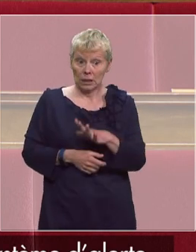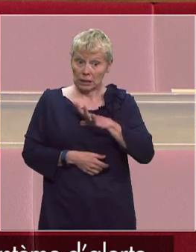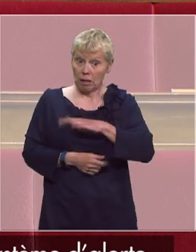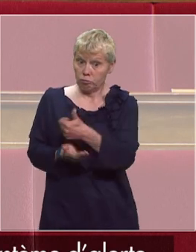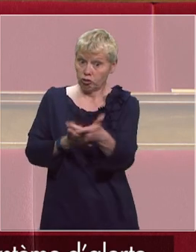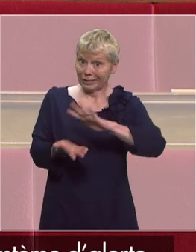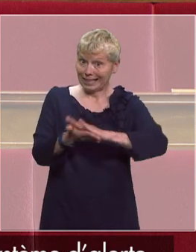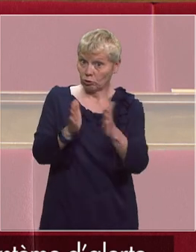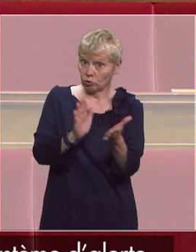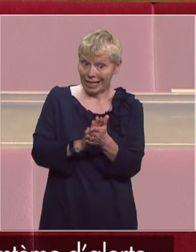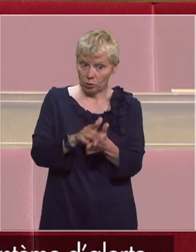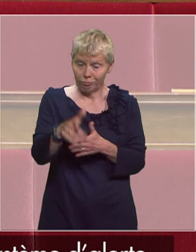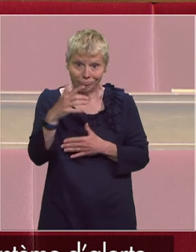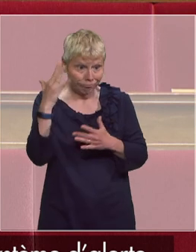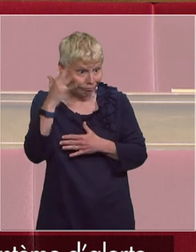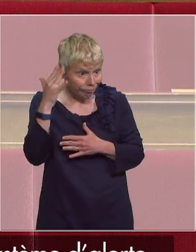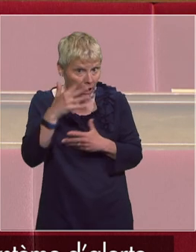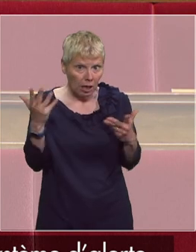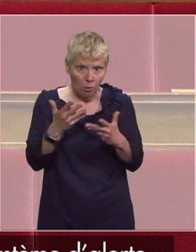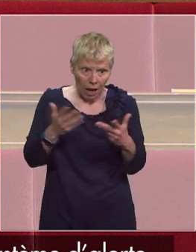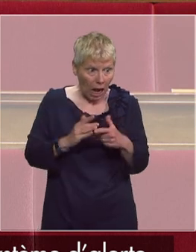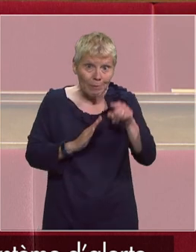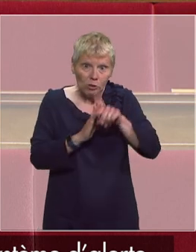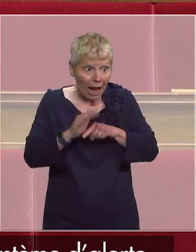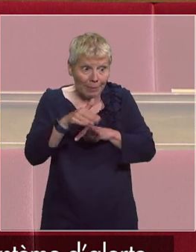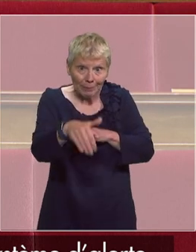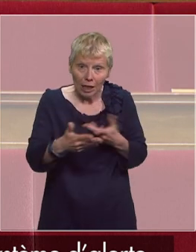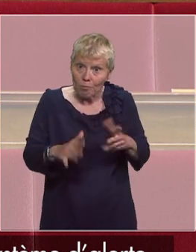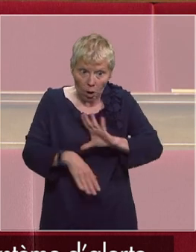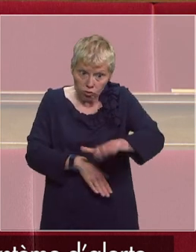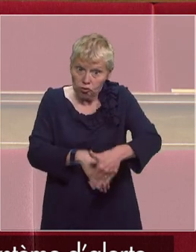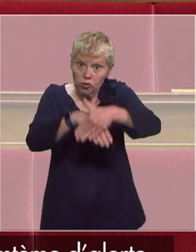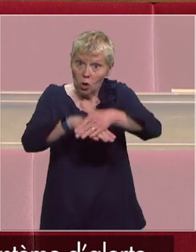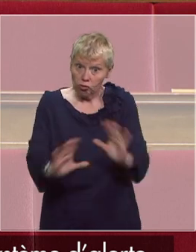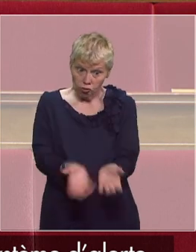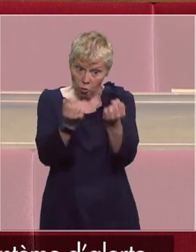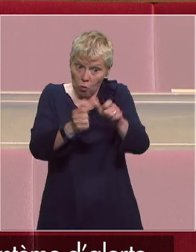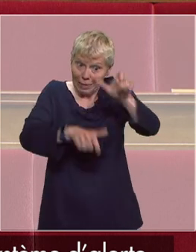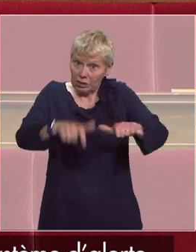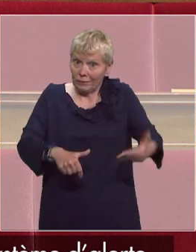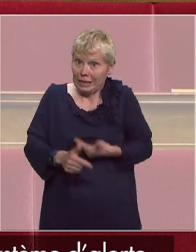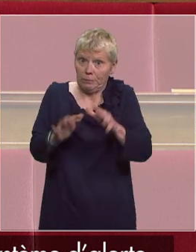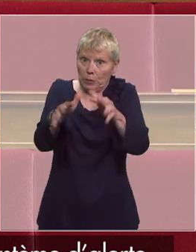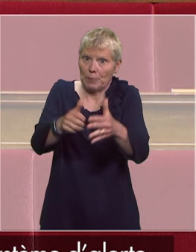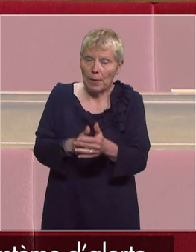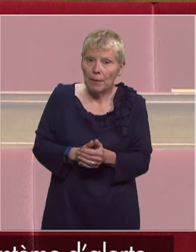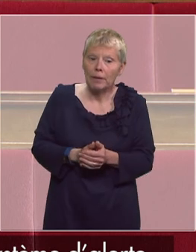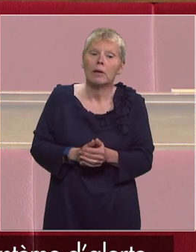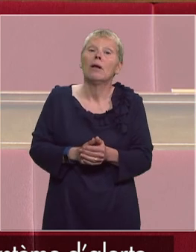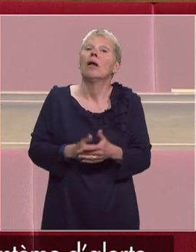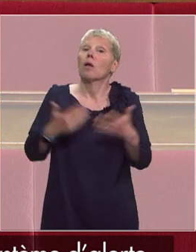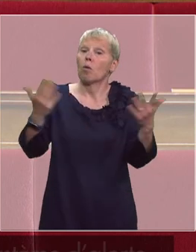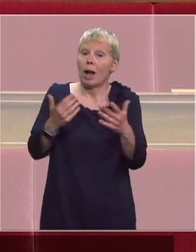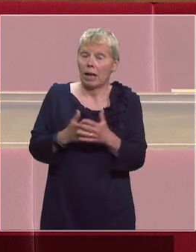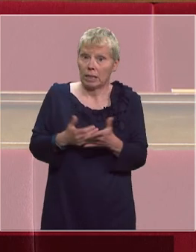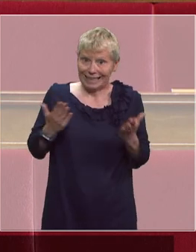associations qui se préoccupent comme nous tous des mesures susceptibles de porter secours dans l'urgence aux victimes l'enjeu désormais est de